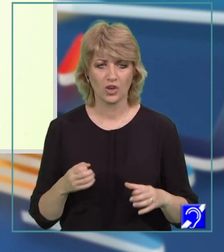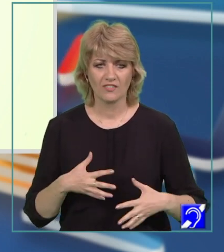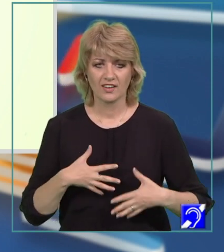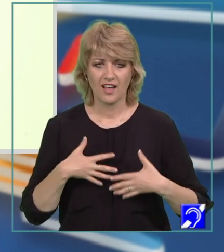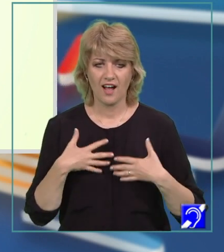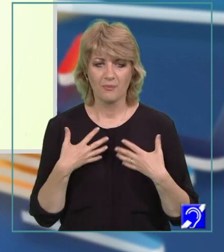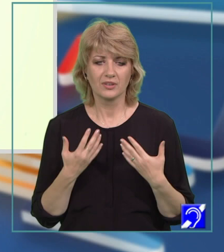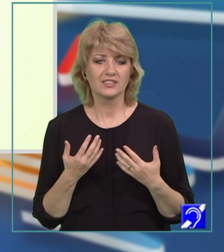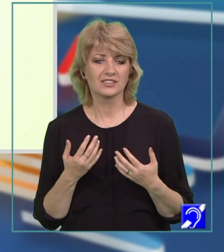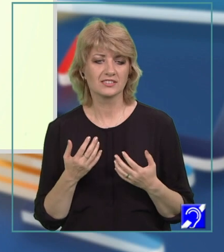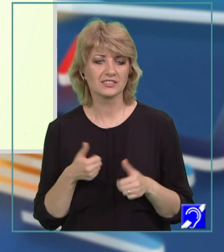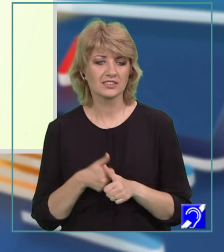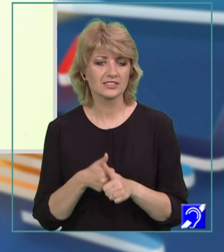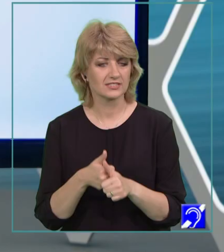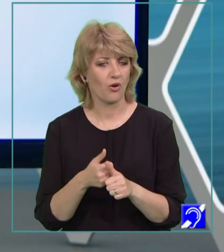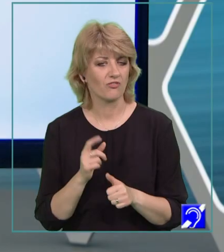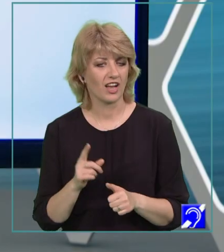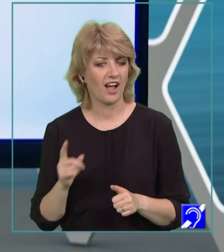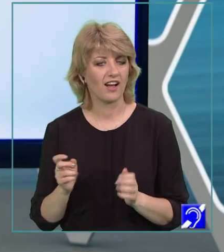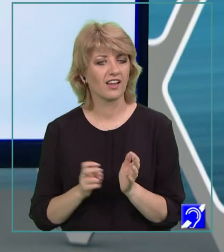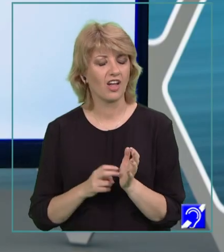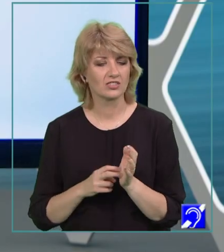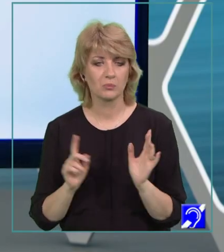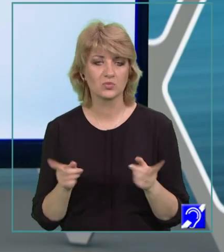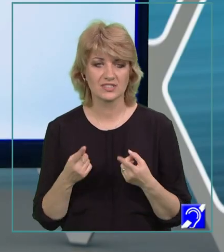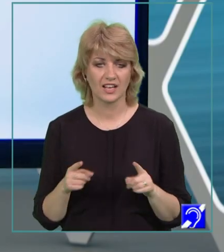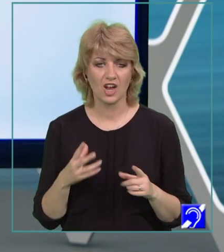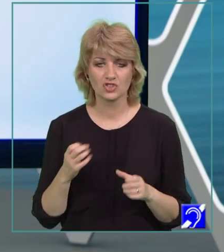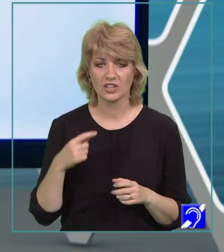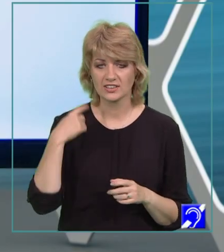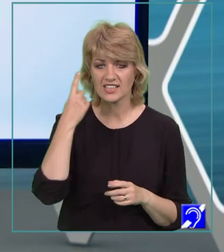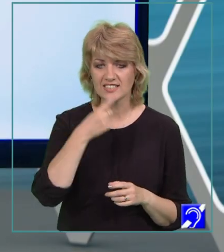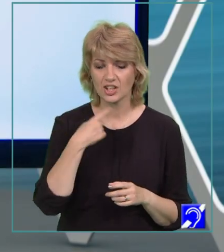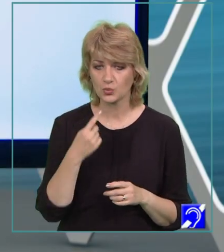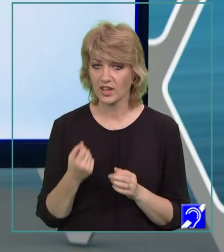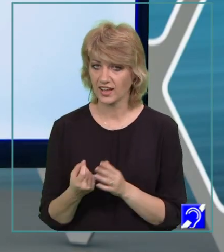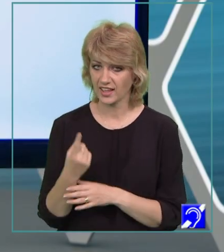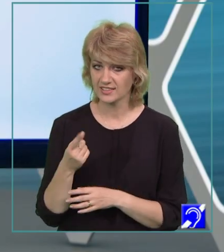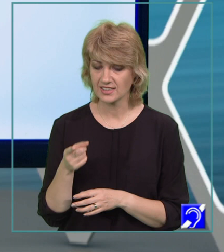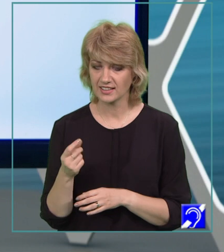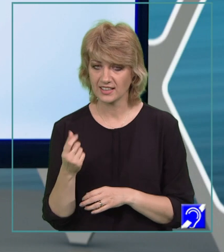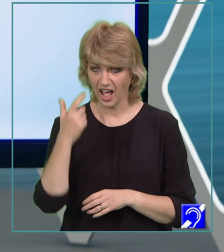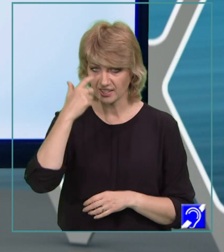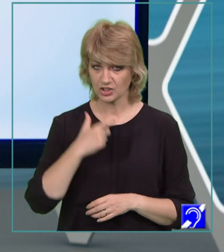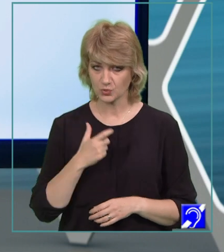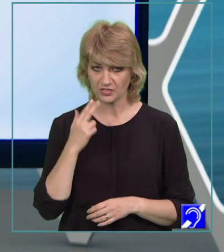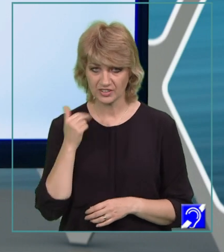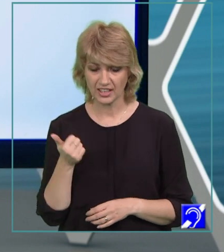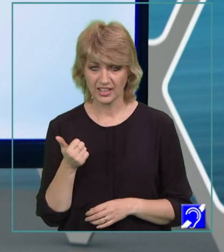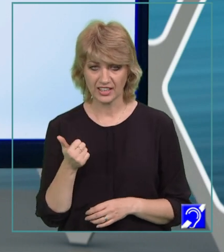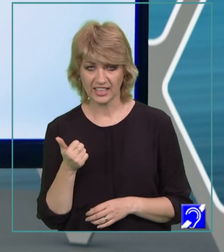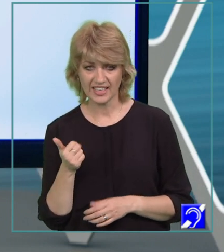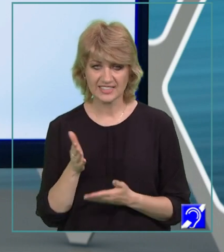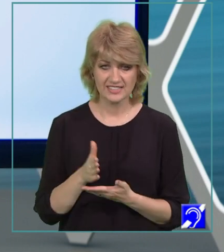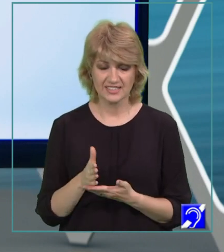întovărășea fiecare notă. Ce trăsătură morală reiese din atitudinea Antoniei când dezită să-i permită